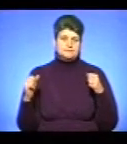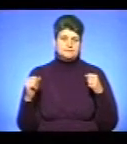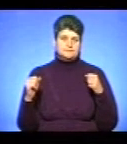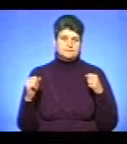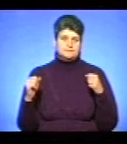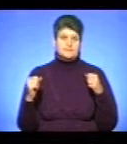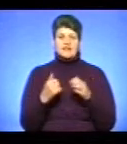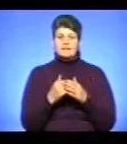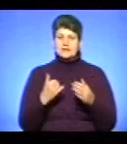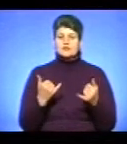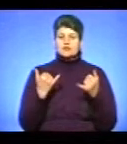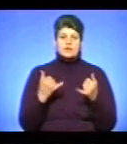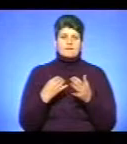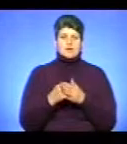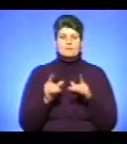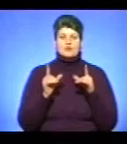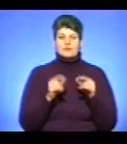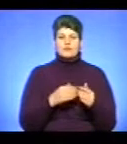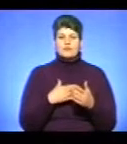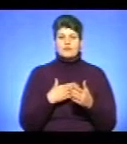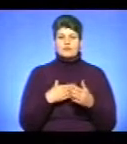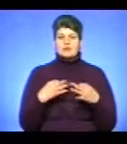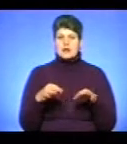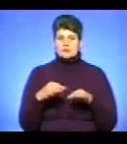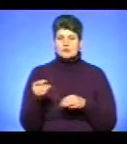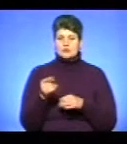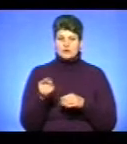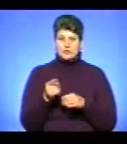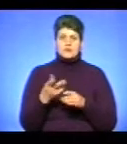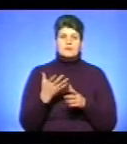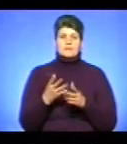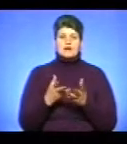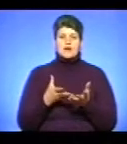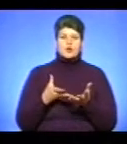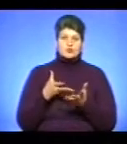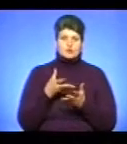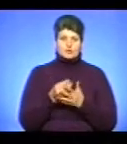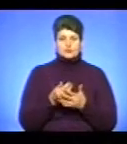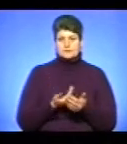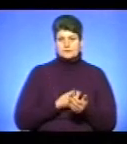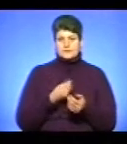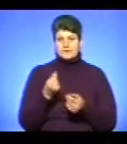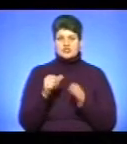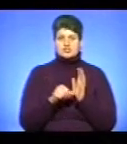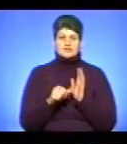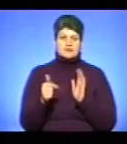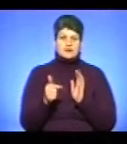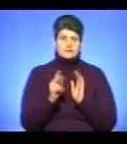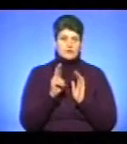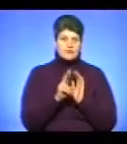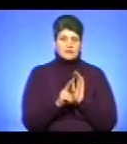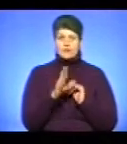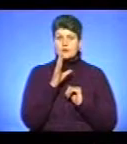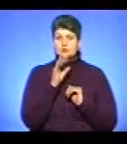Від сьогодні вартість проїзду у громадському транспорті Тернополя при розрахунку готівкою у тролейбусах 6 гривень, у